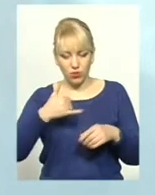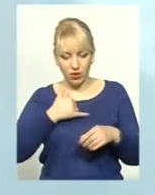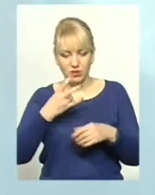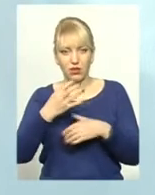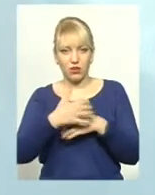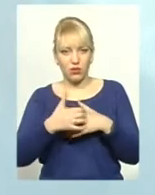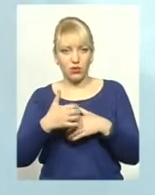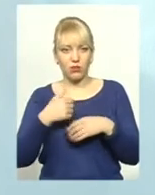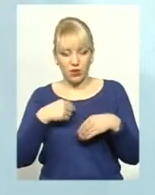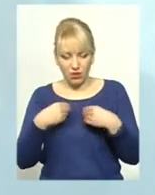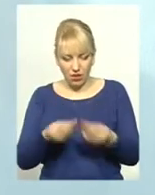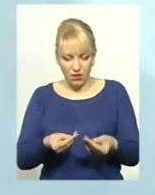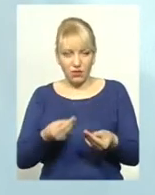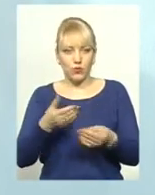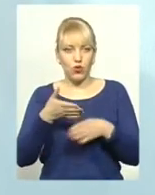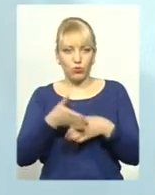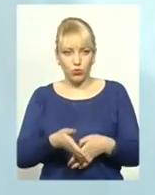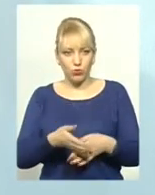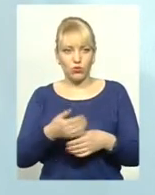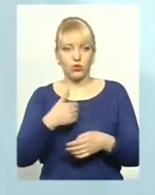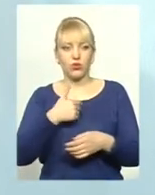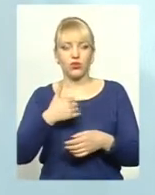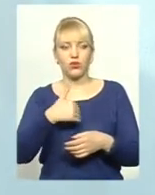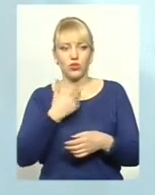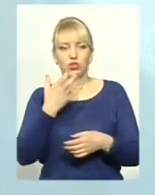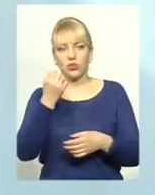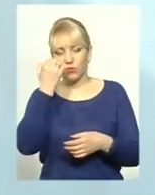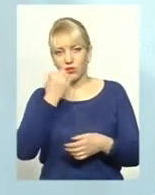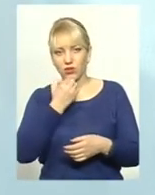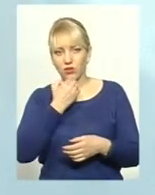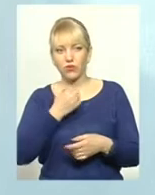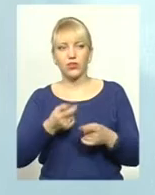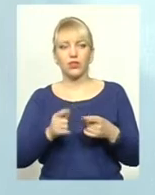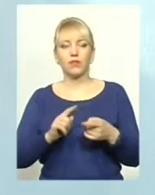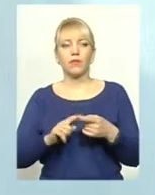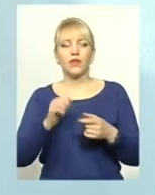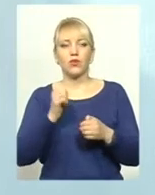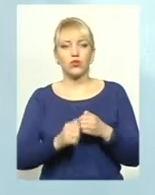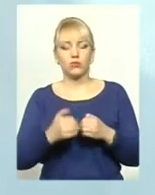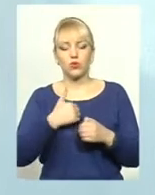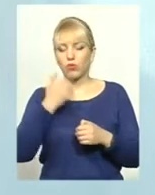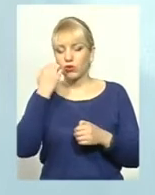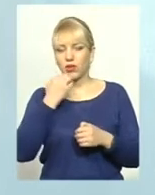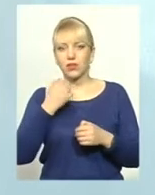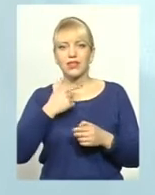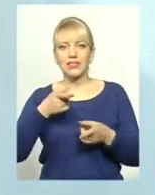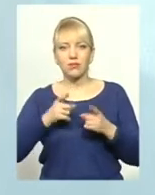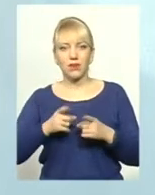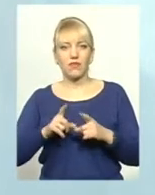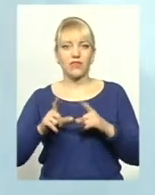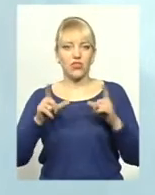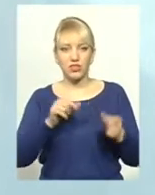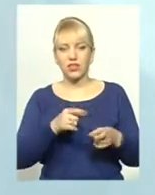надали їй допомогу, навіть іноді, ну, дуже хочете їм справді ще раз подякувати, кожен репортаж я дякую, тому що справді виїжджають, справді